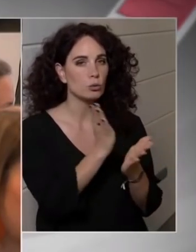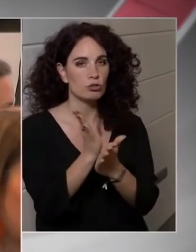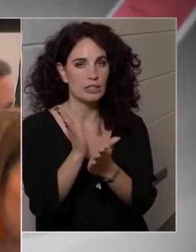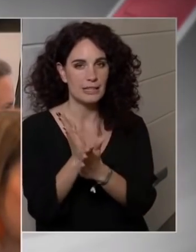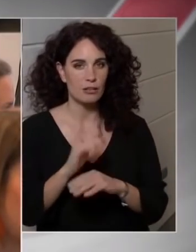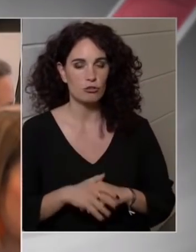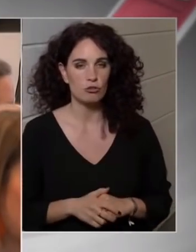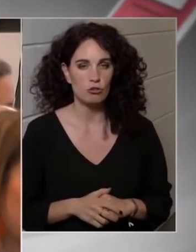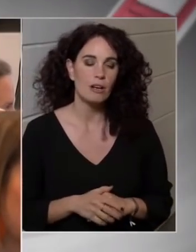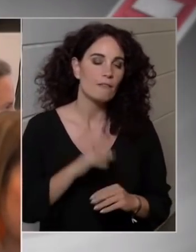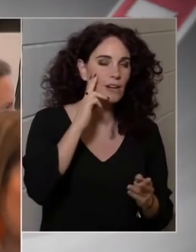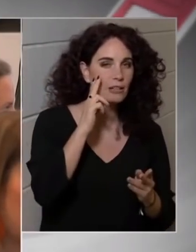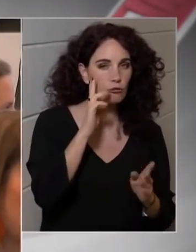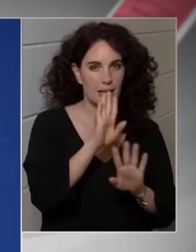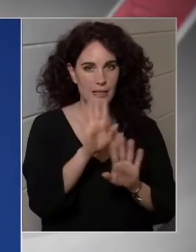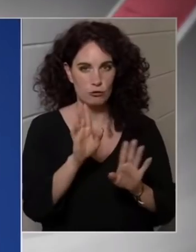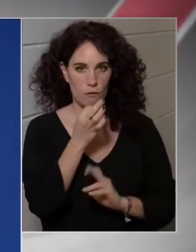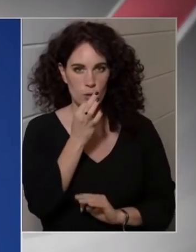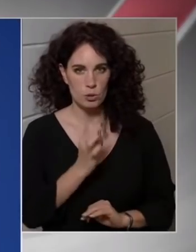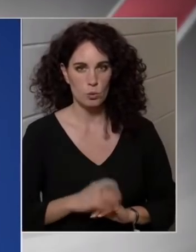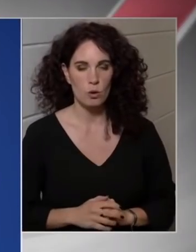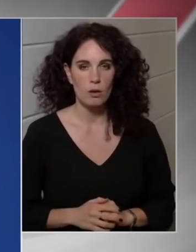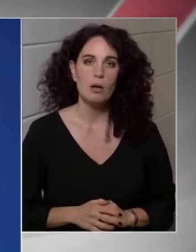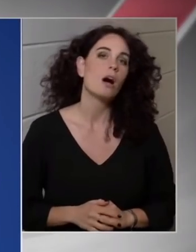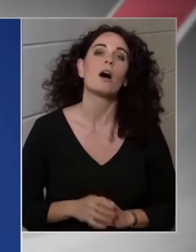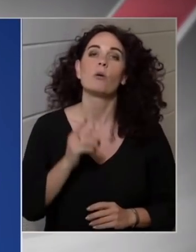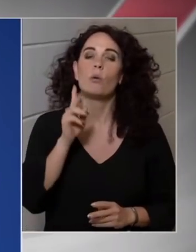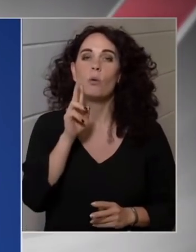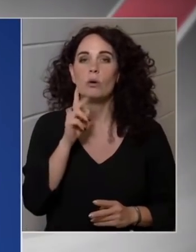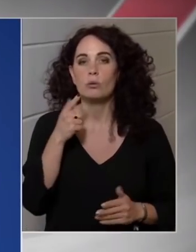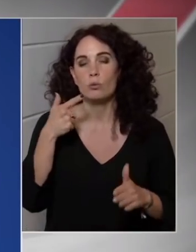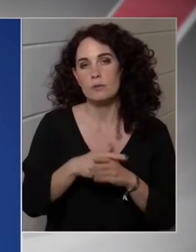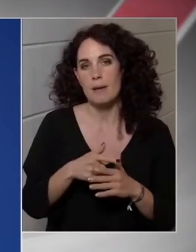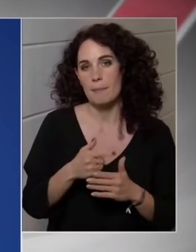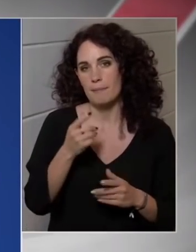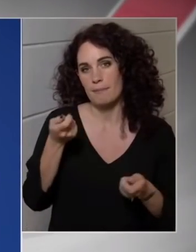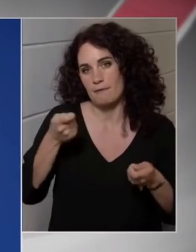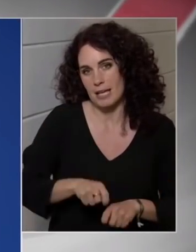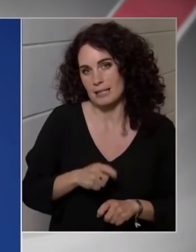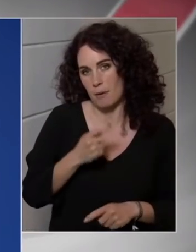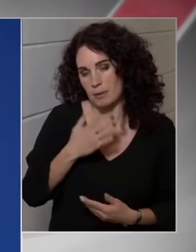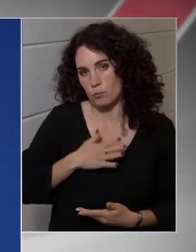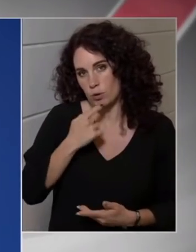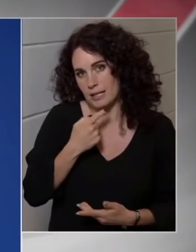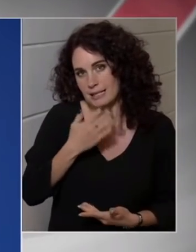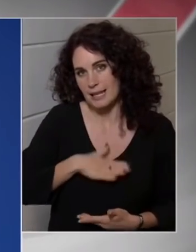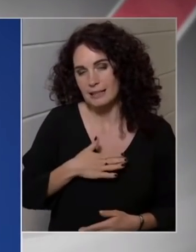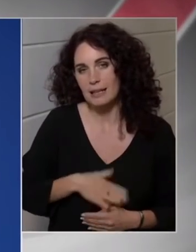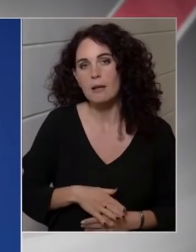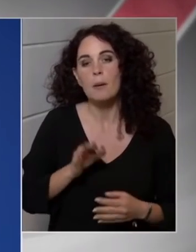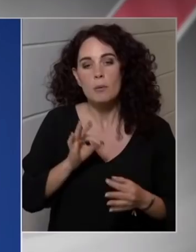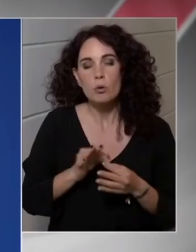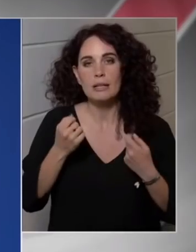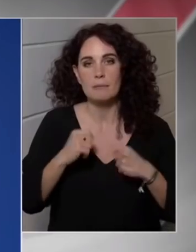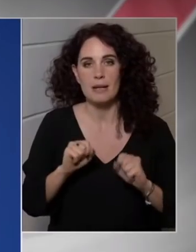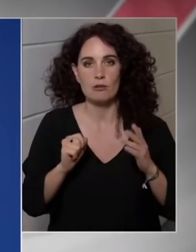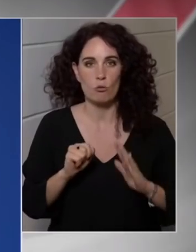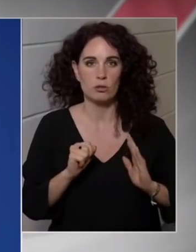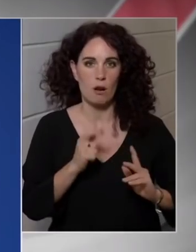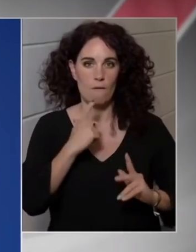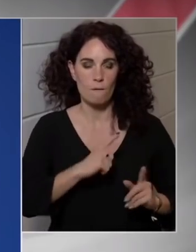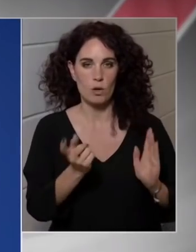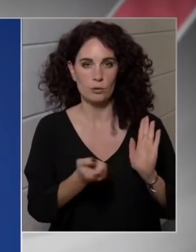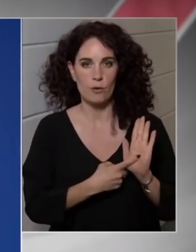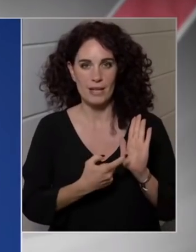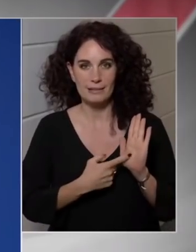ismerésről volt szó. de ha nem vág közben, akkor befejezem, amit mondani szeretnék. Tehát éppen a liberális oldalon jelentek meg követelések,